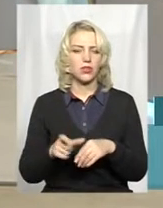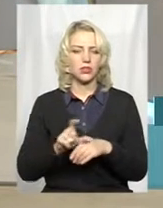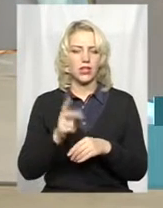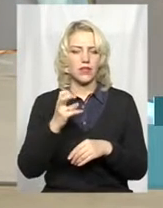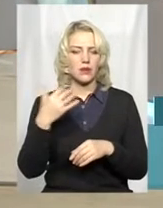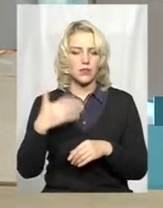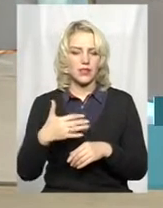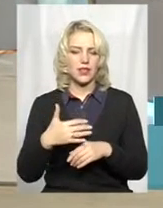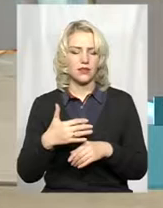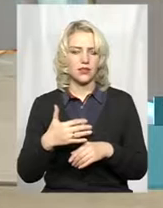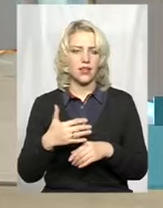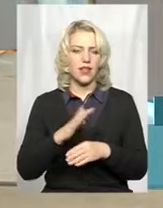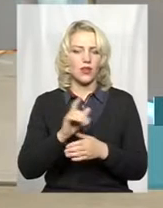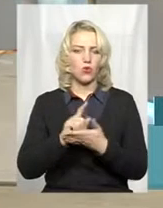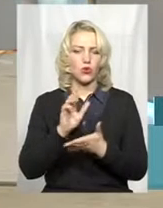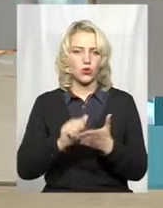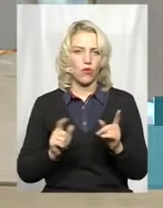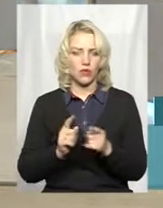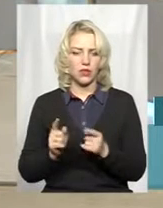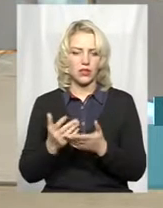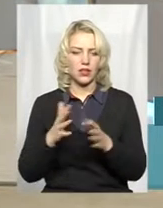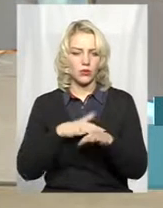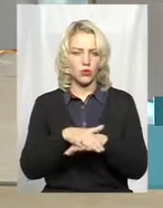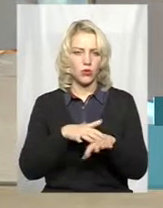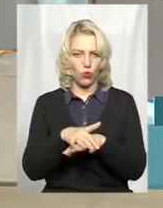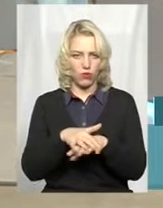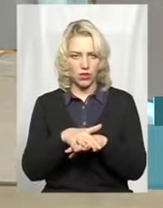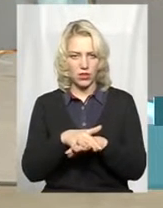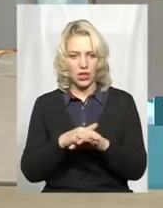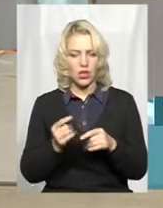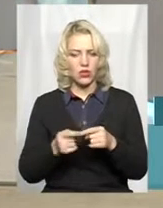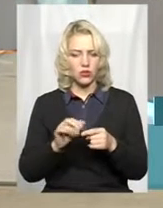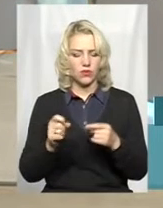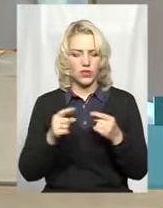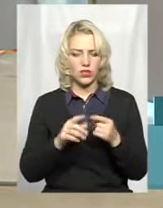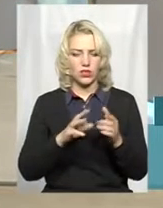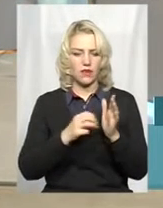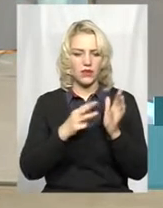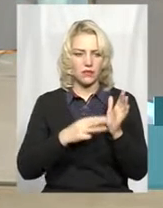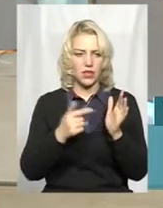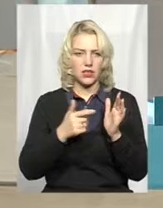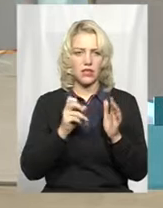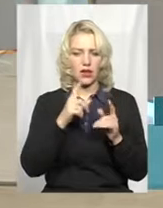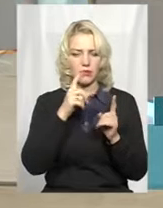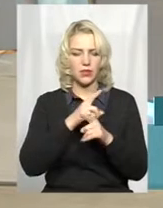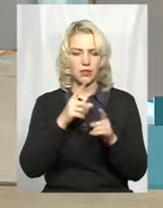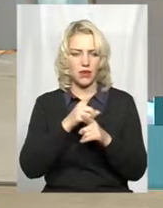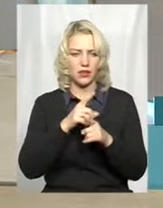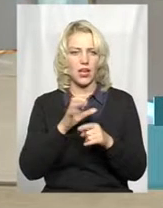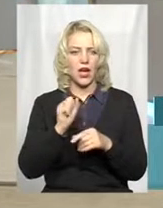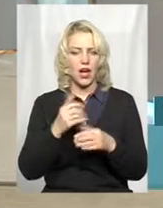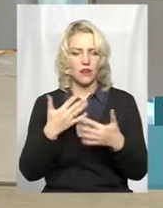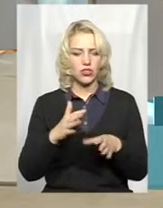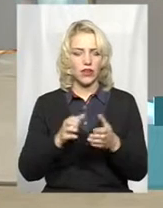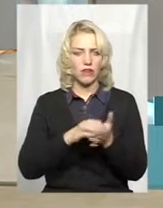неоподаткованих мінімумів. При розрахунку істотної шкоди визначається не 17 гривень, як мінімальний, ну, цей мінімум, а